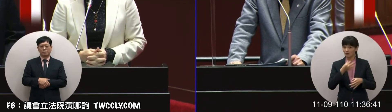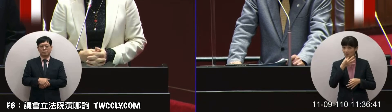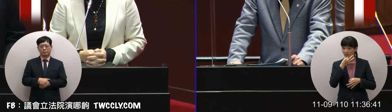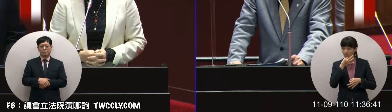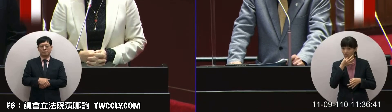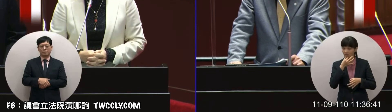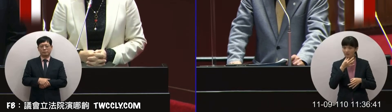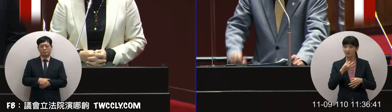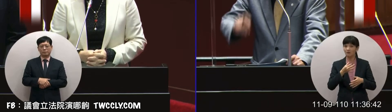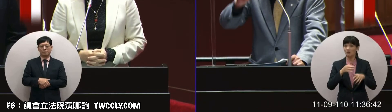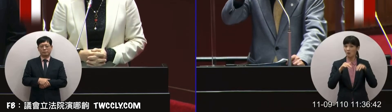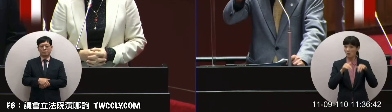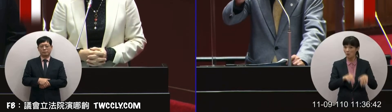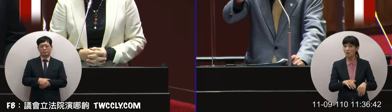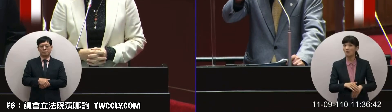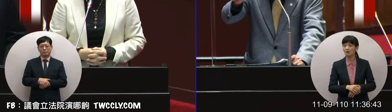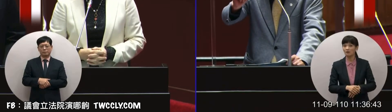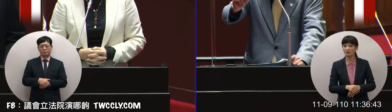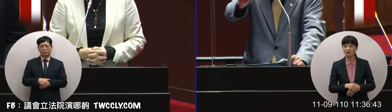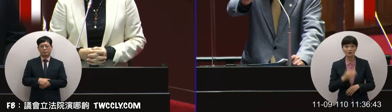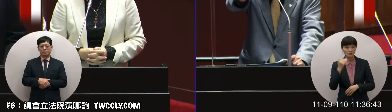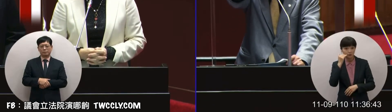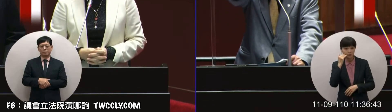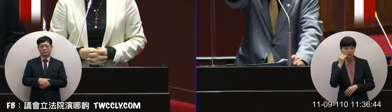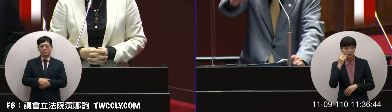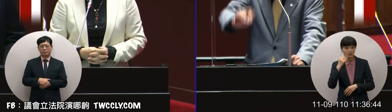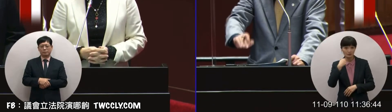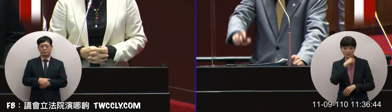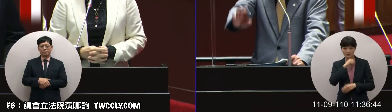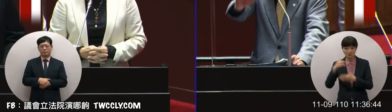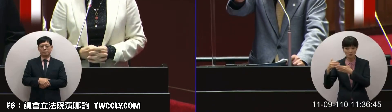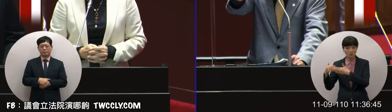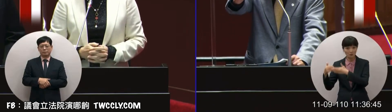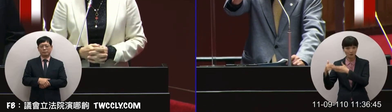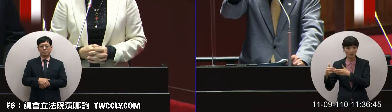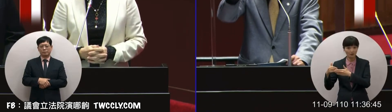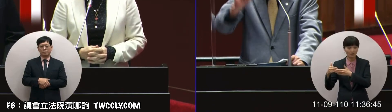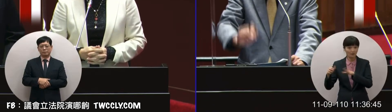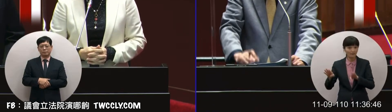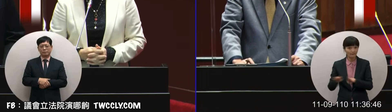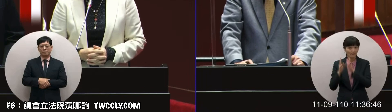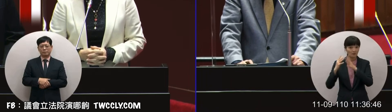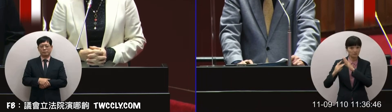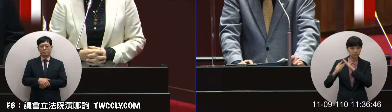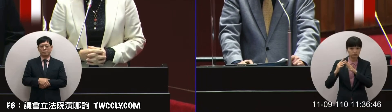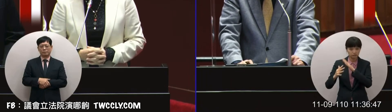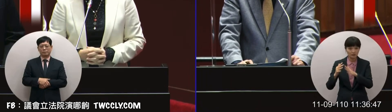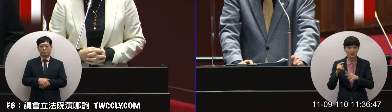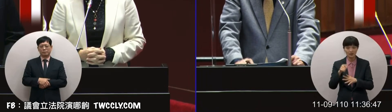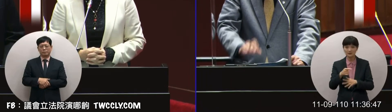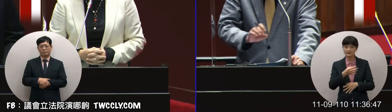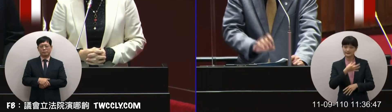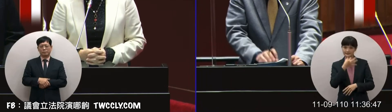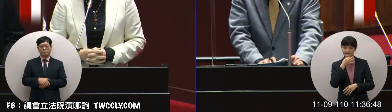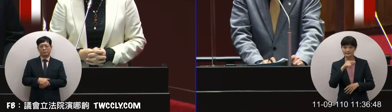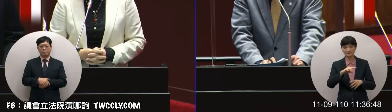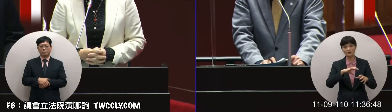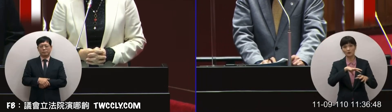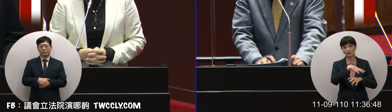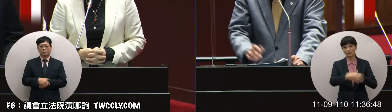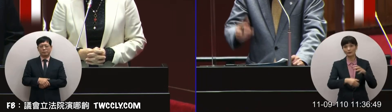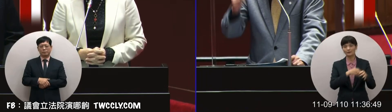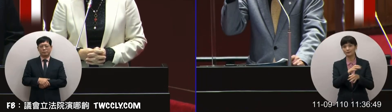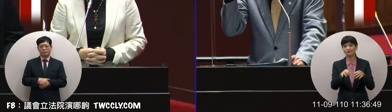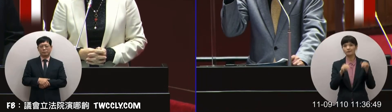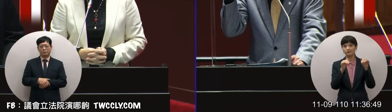立基電也講台海若打仗全世界癱瘓所謂半導體是國安的問題進來電